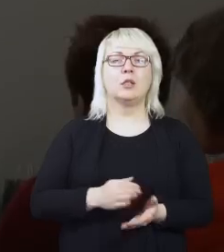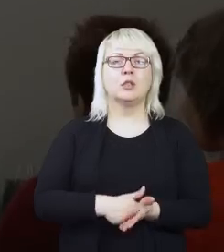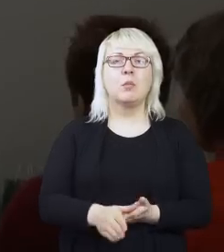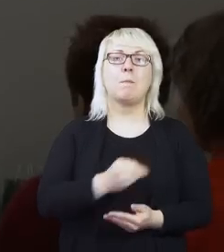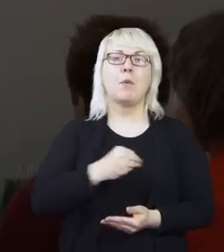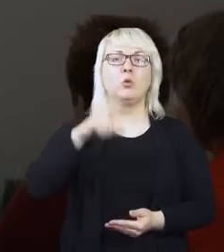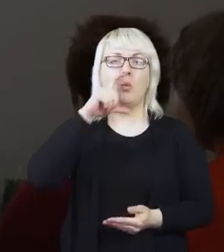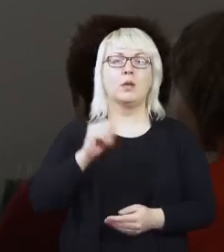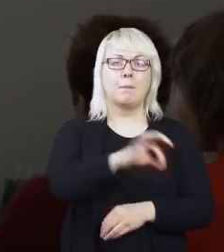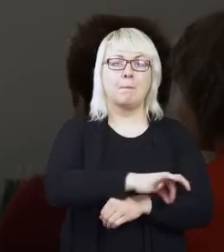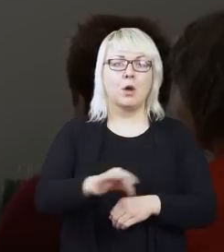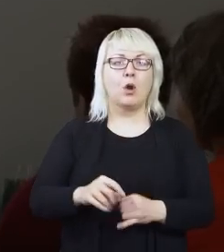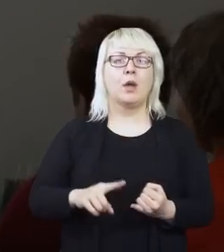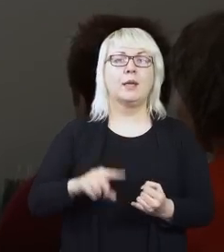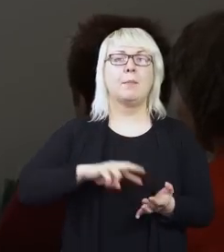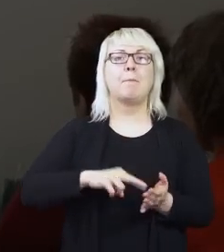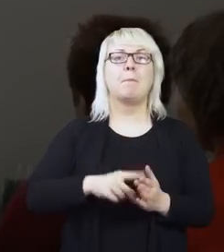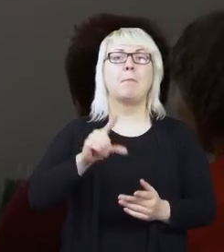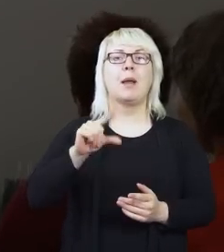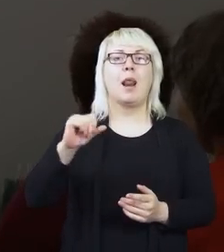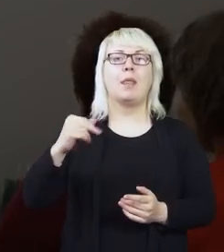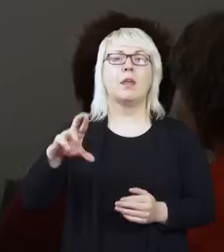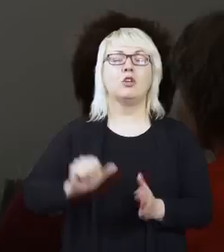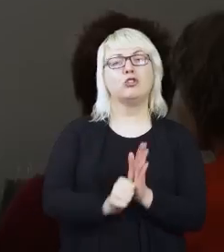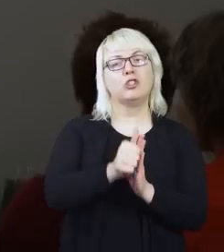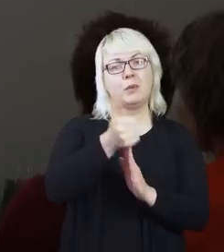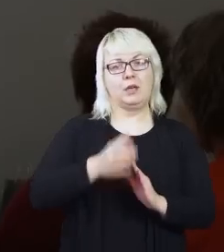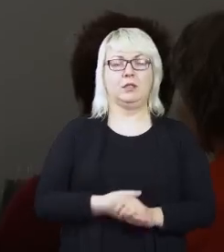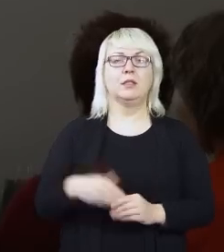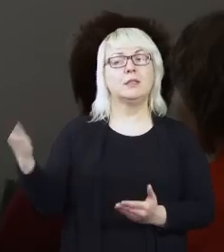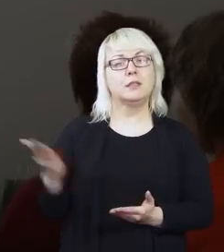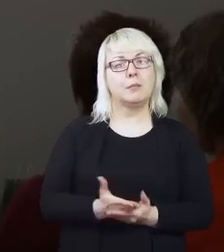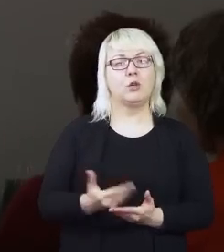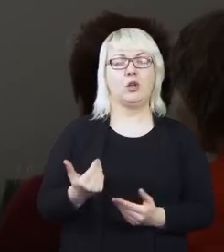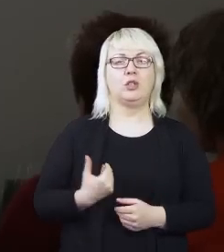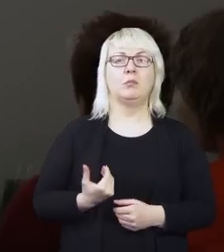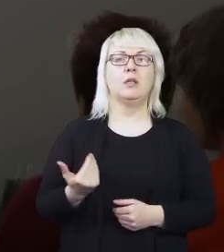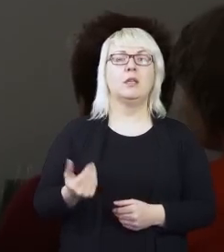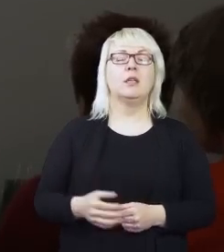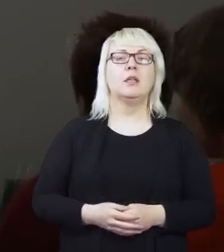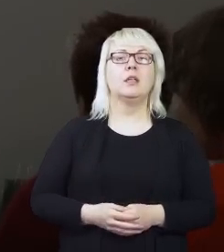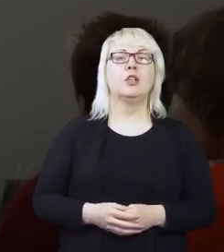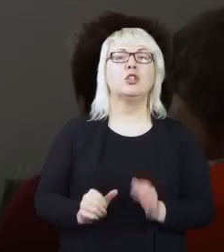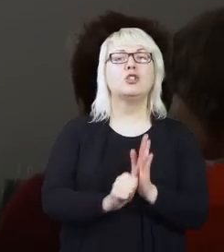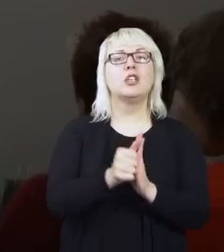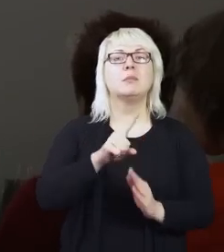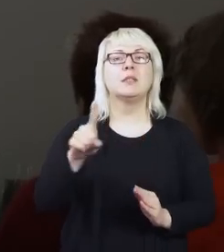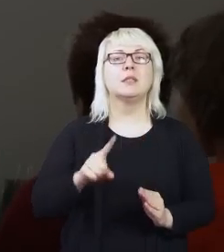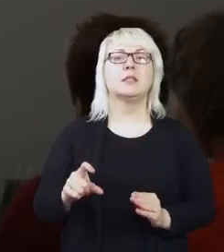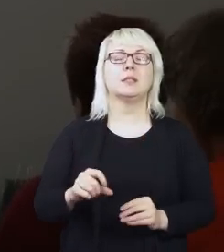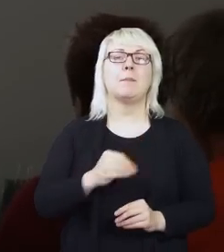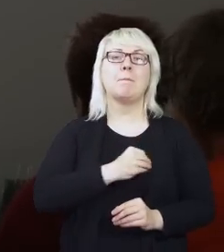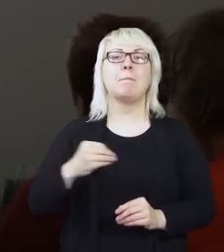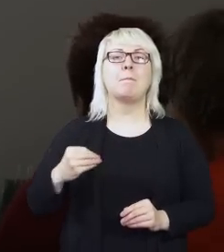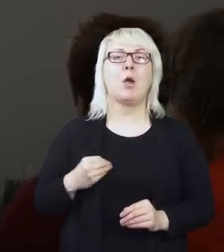i plener, plener rzeźbiarski. Zostali na niego zaproszeni rzeźbiarze z Lwowskiej